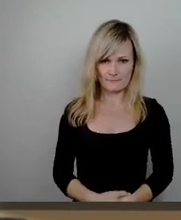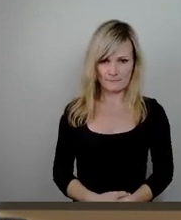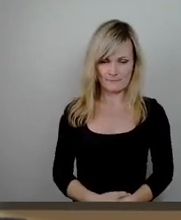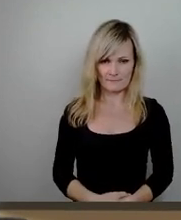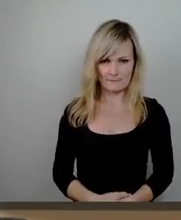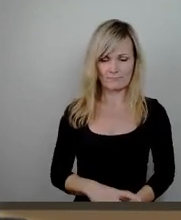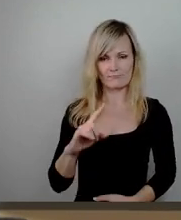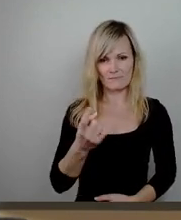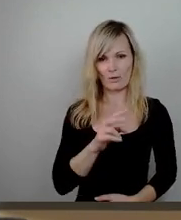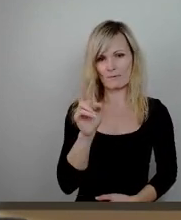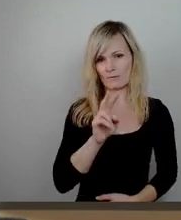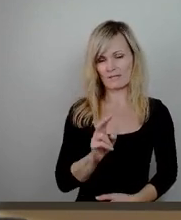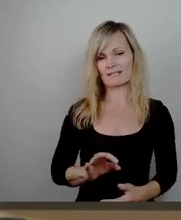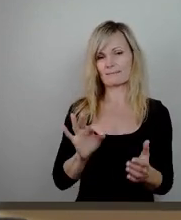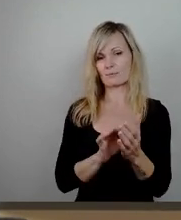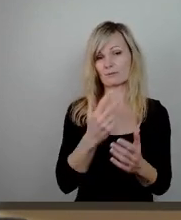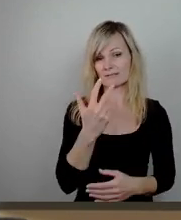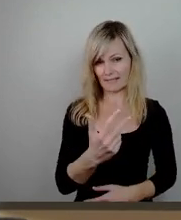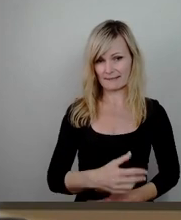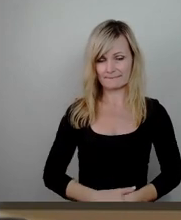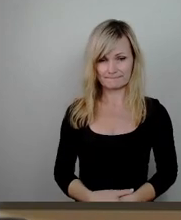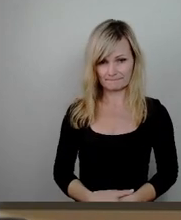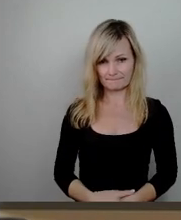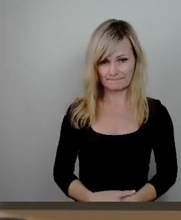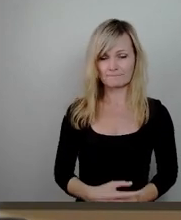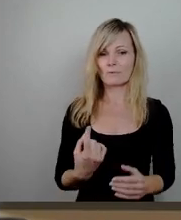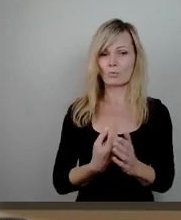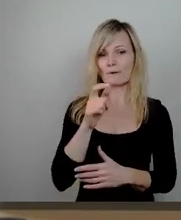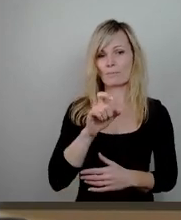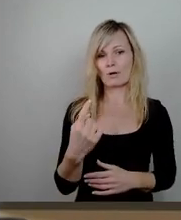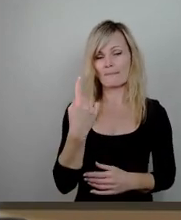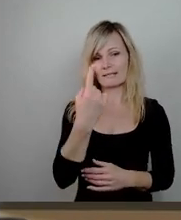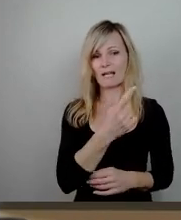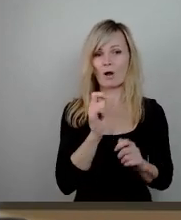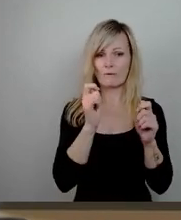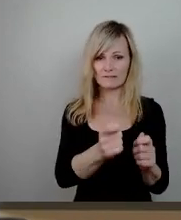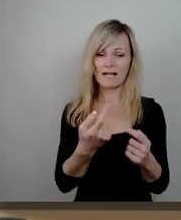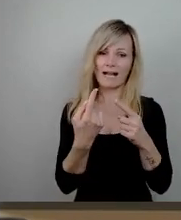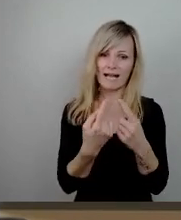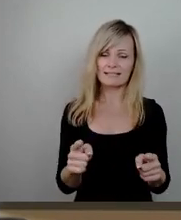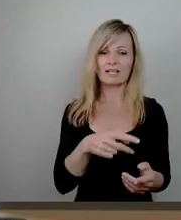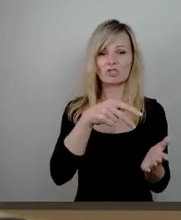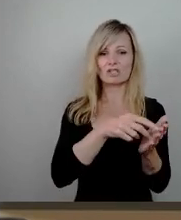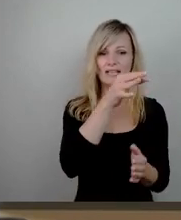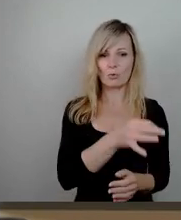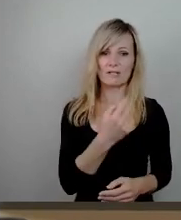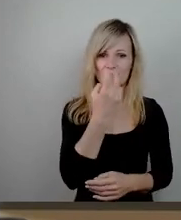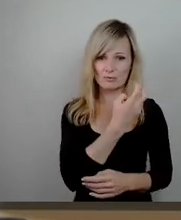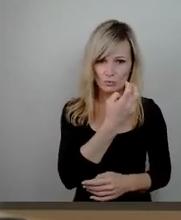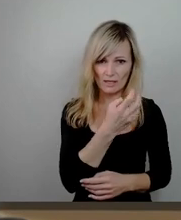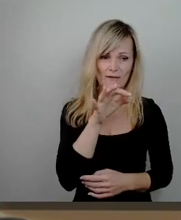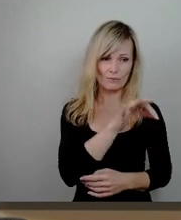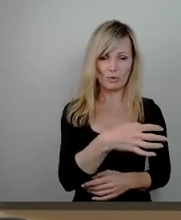Punkt 3 zur Abstimmung. Der Oberbürgermeister wird beauftragt, eine alternative Standortsuche im Dresdner Westen